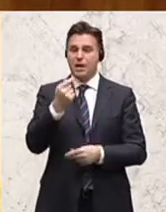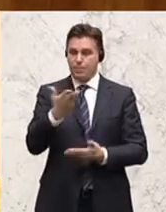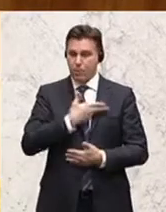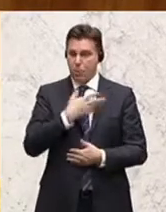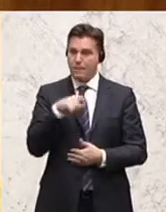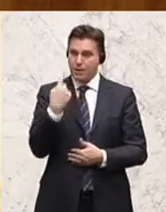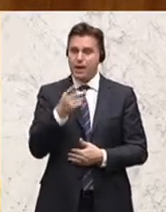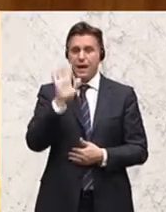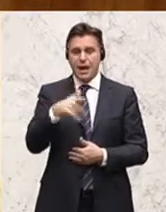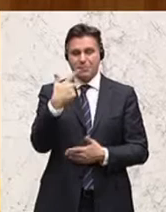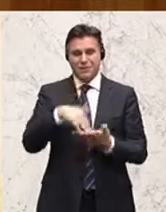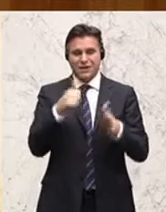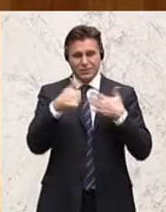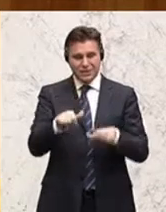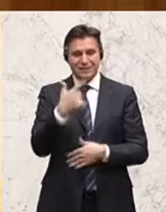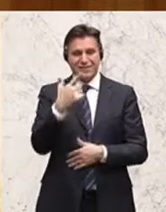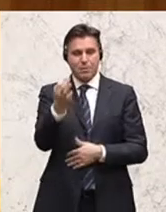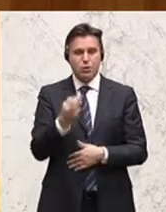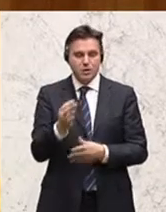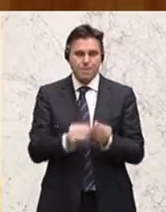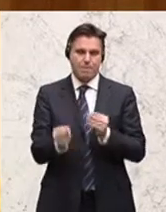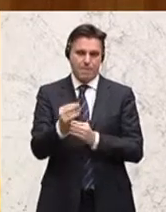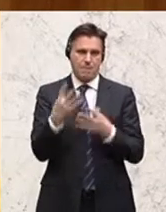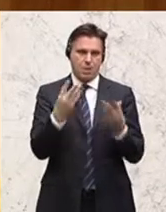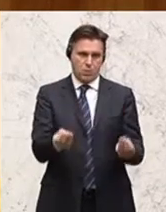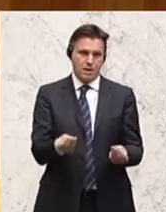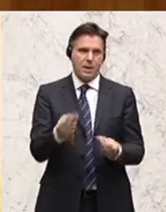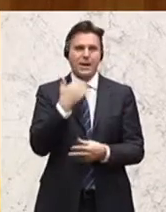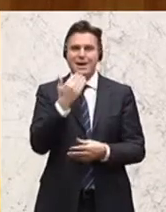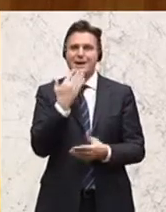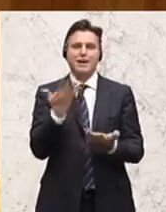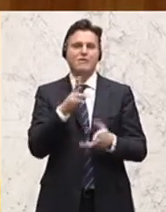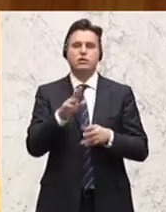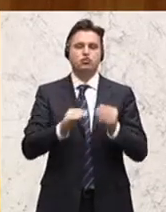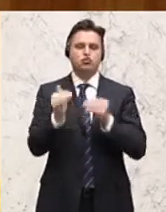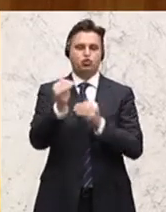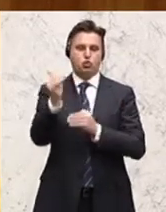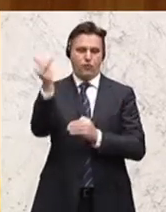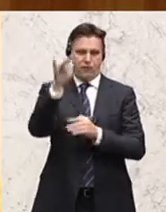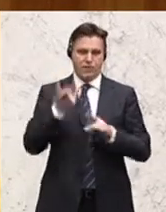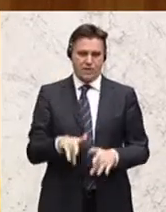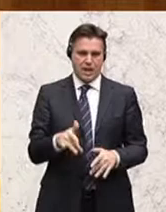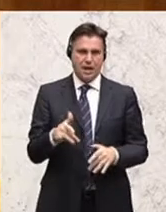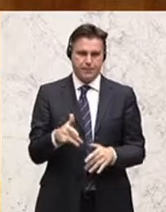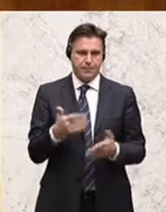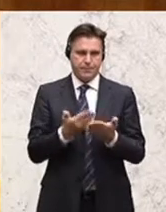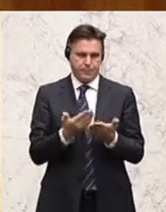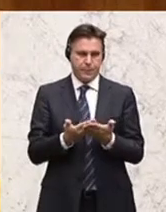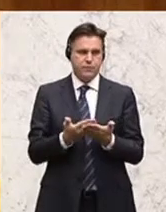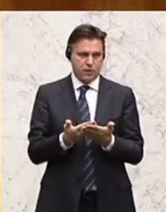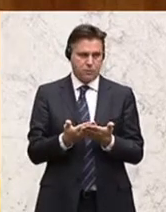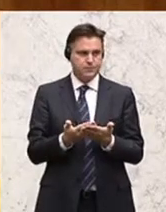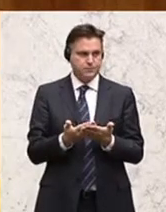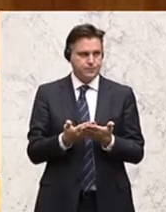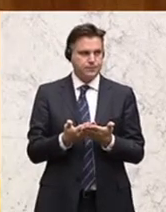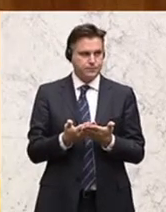werden ab dem Jahr 2016 zwei Prozent mehr erhalten, egal in welcher Pflegestufe die Menschen eingestuft sind. Und ich möchte auch noch